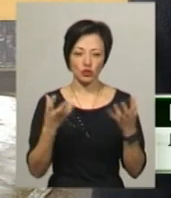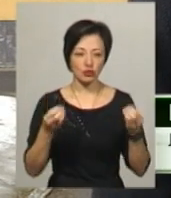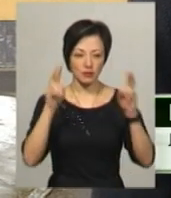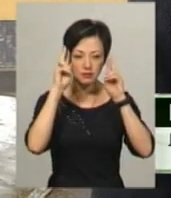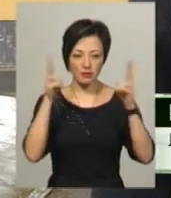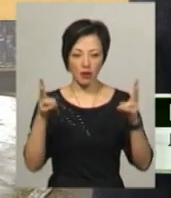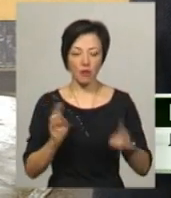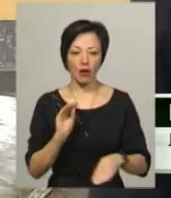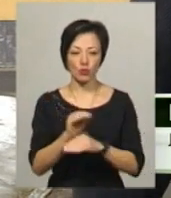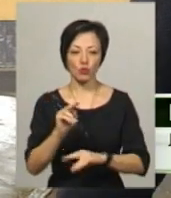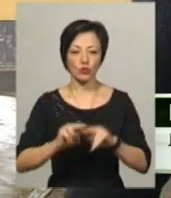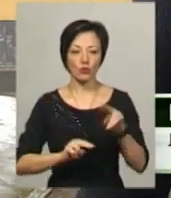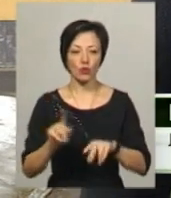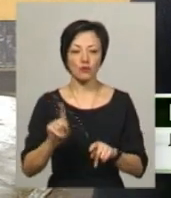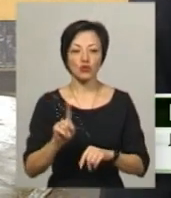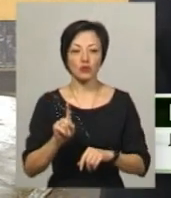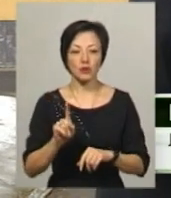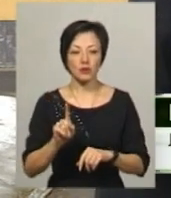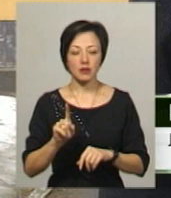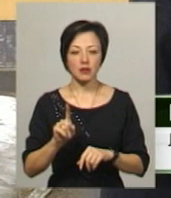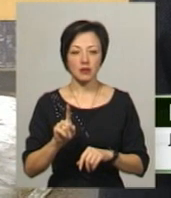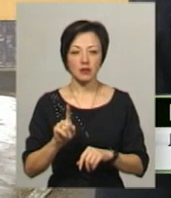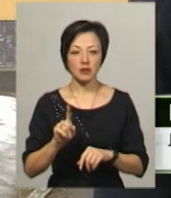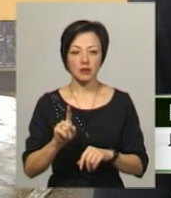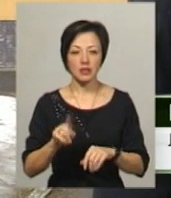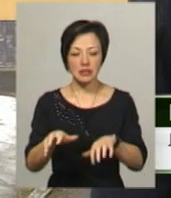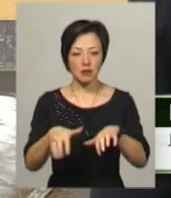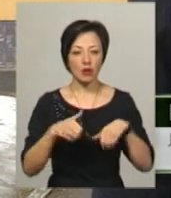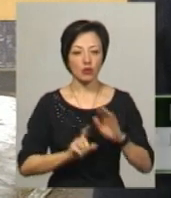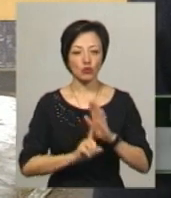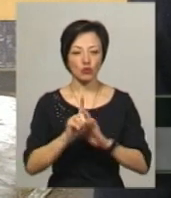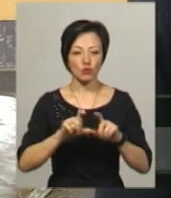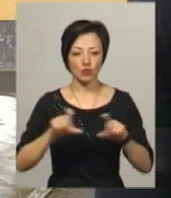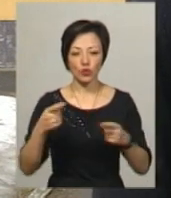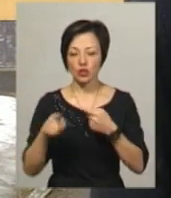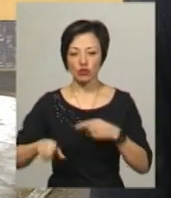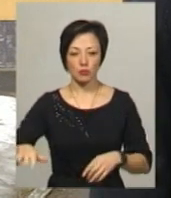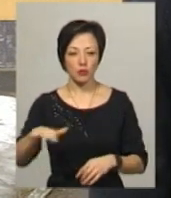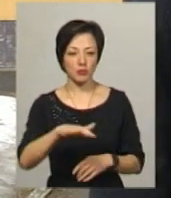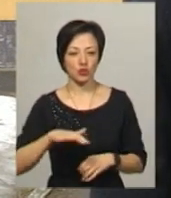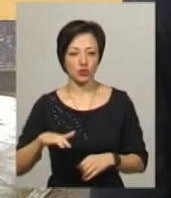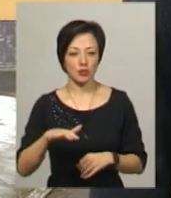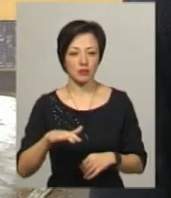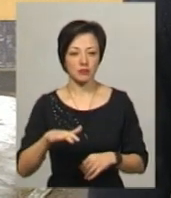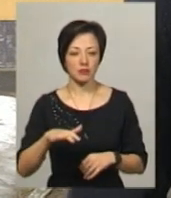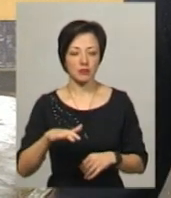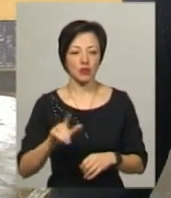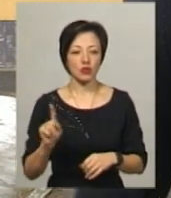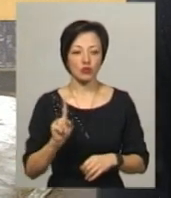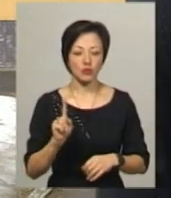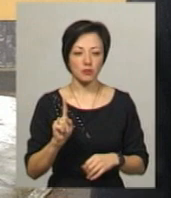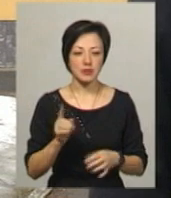а для добудови, щоб забрати першу початкову школу, забрати в інше приміщення, щоб